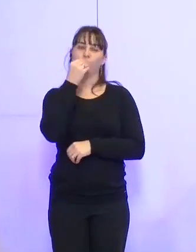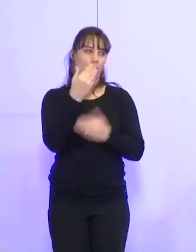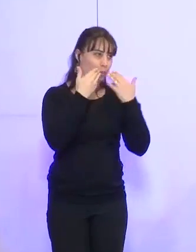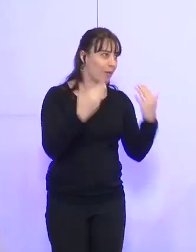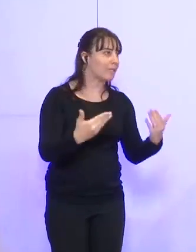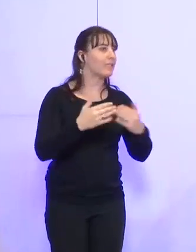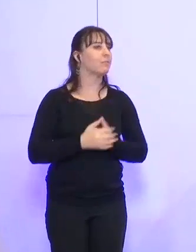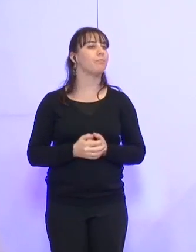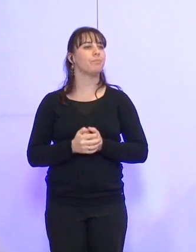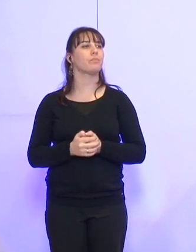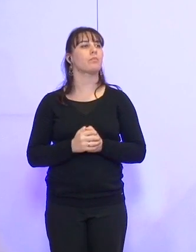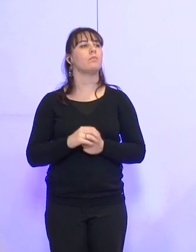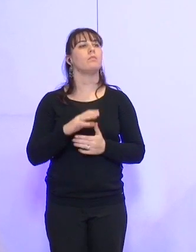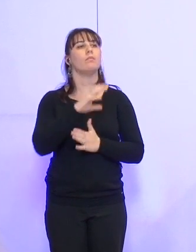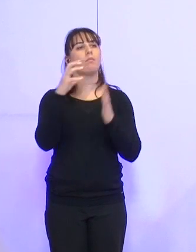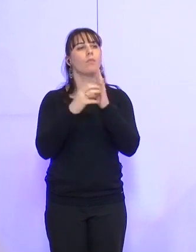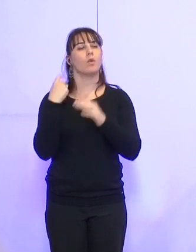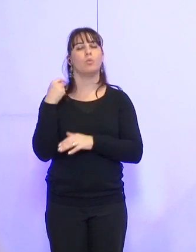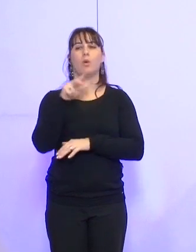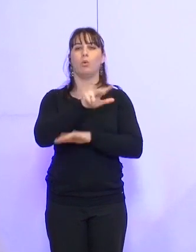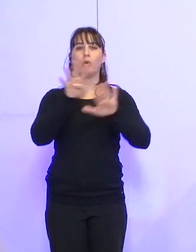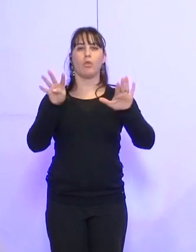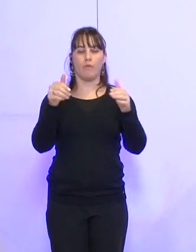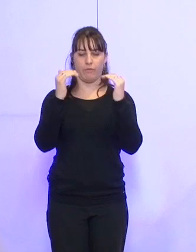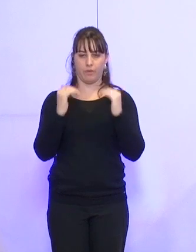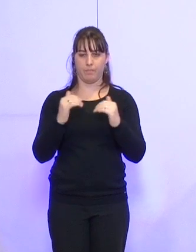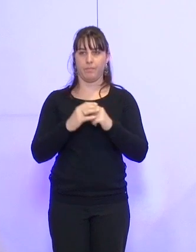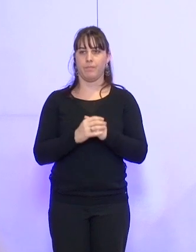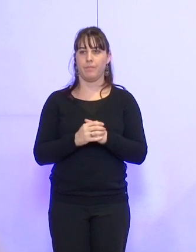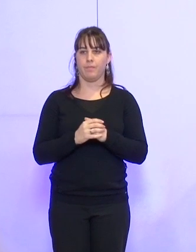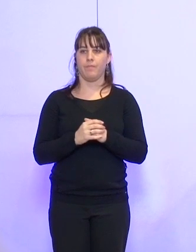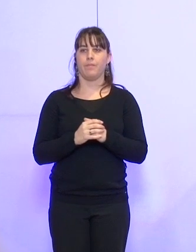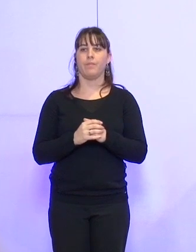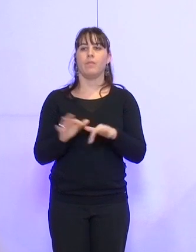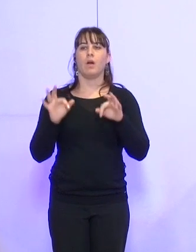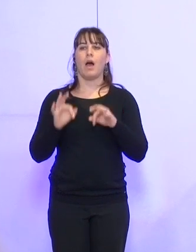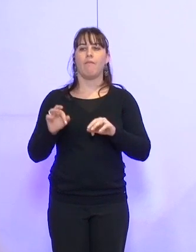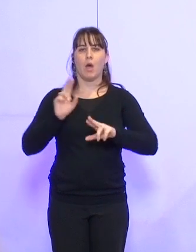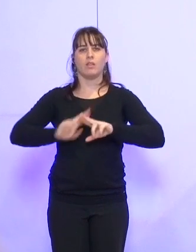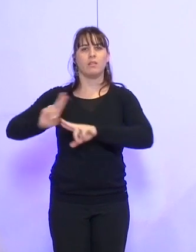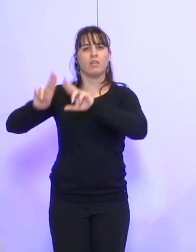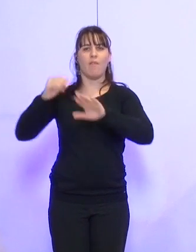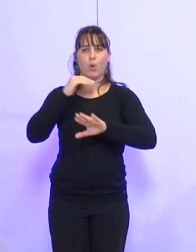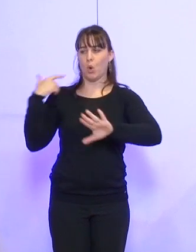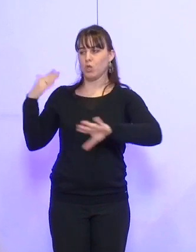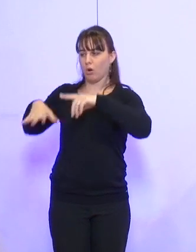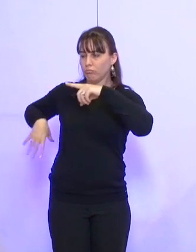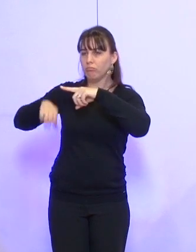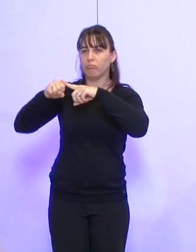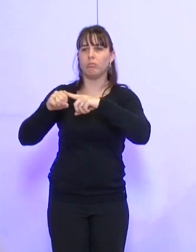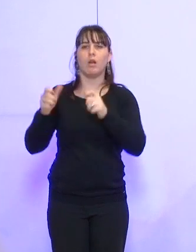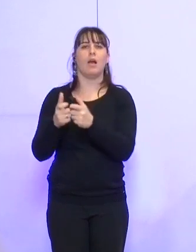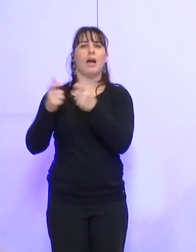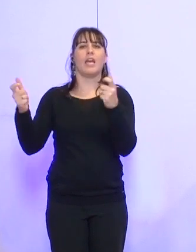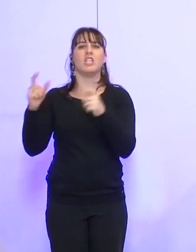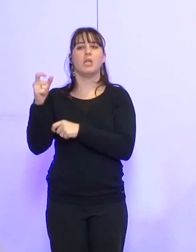vous remercie. La délibération numéro 39. C'est une prise en compte rétroactive de travaux urgents en ce qui concerne la régie d'eau potable de la